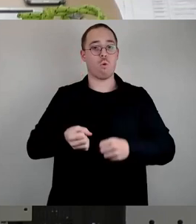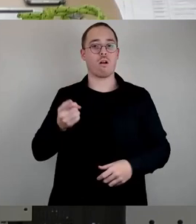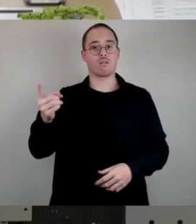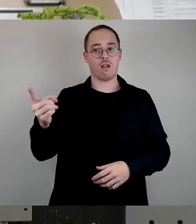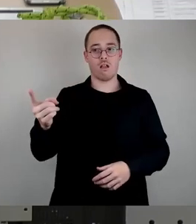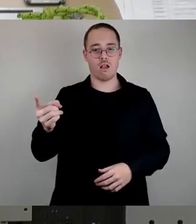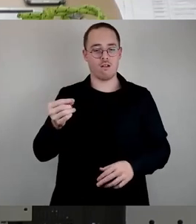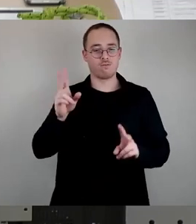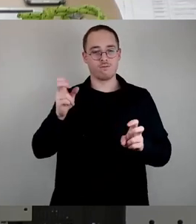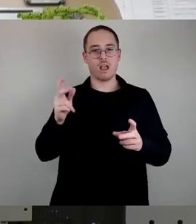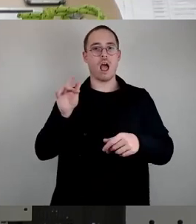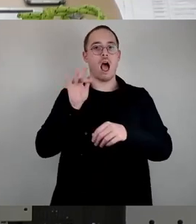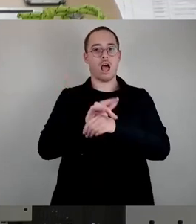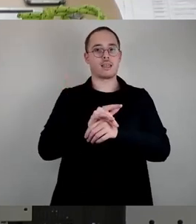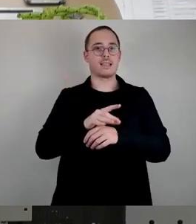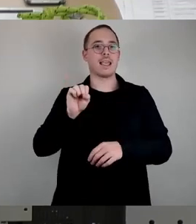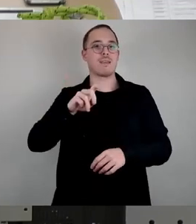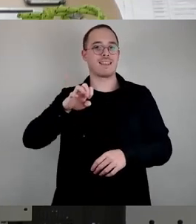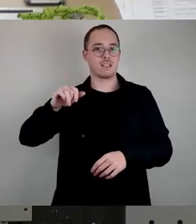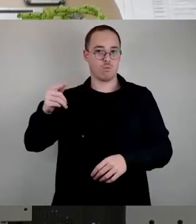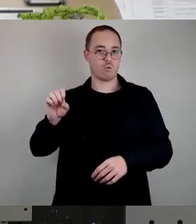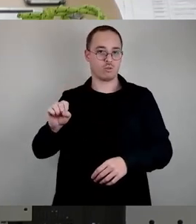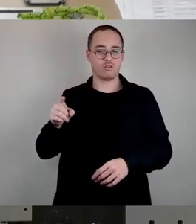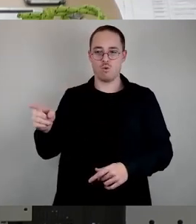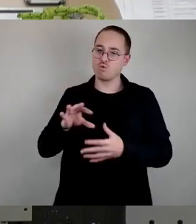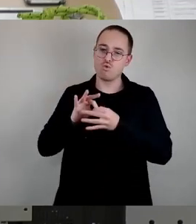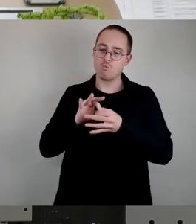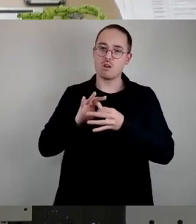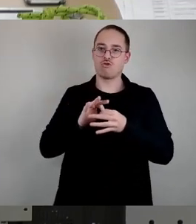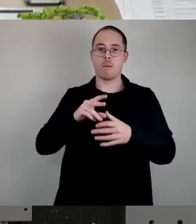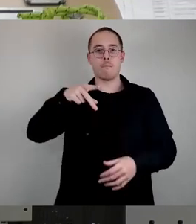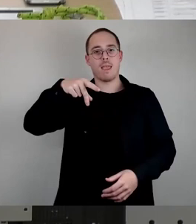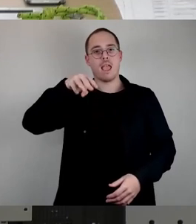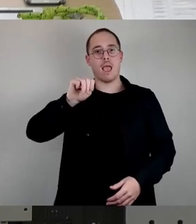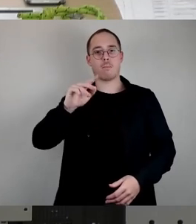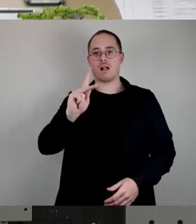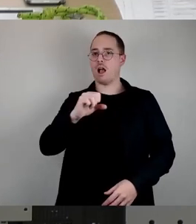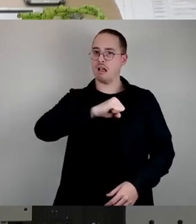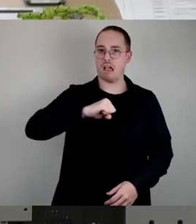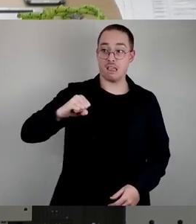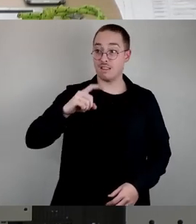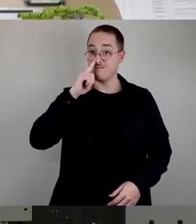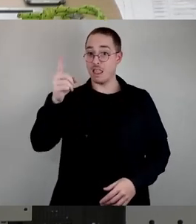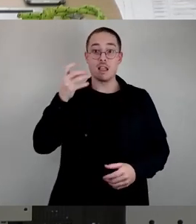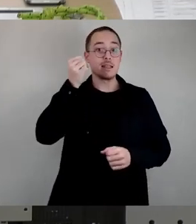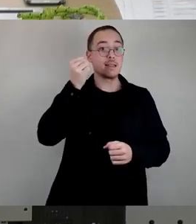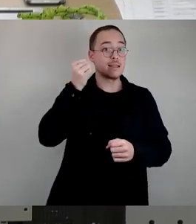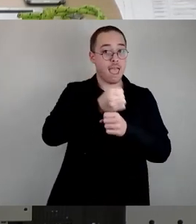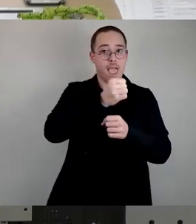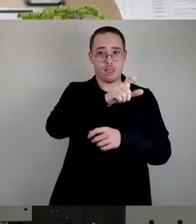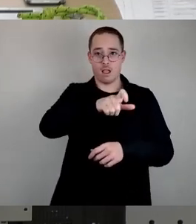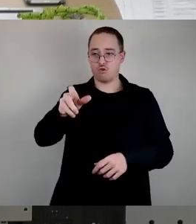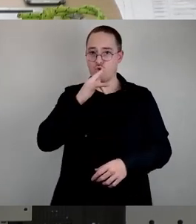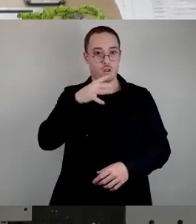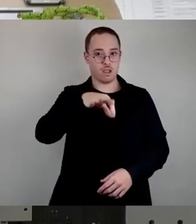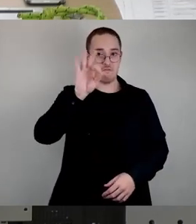PMK rechts zugeordnet, solange die Täter nicht gefunden wurden. Unabhängige Studien hingegen zeigen, dass die ganz überwiegende Mehrheit der